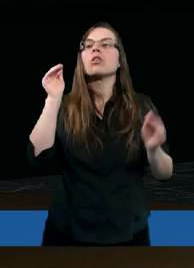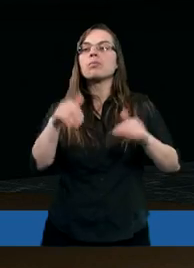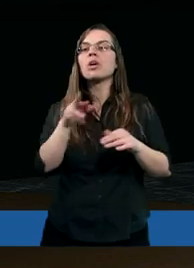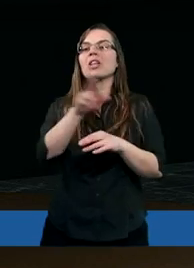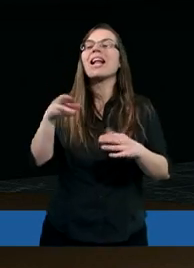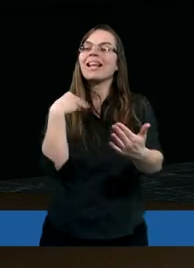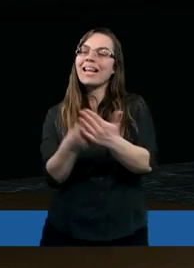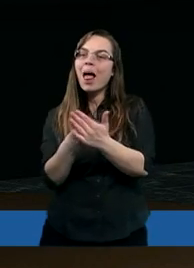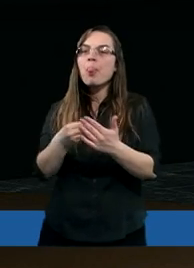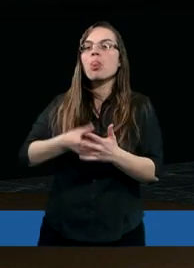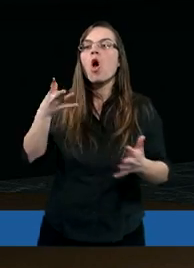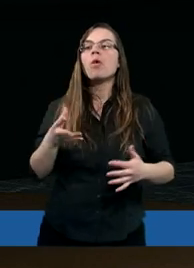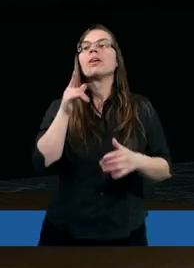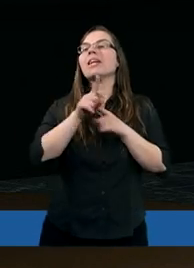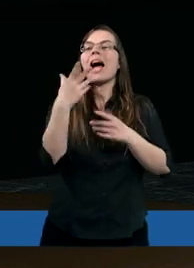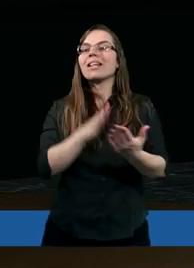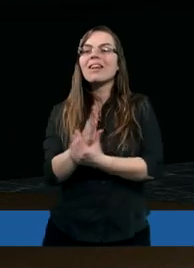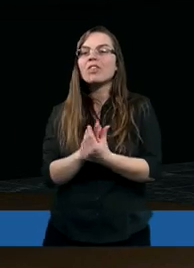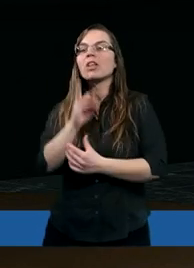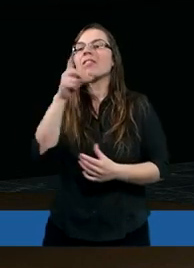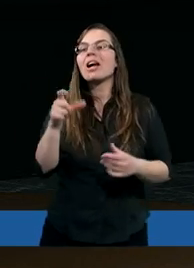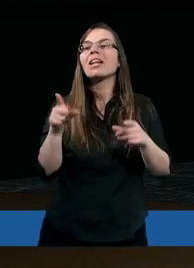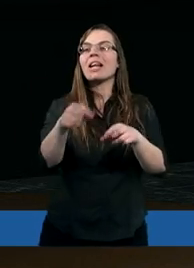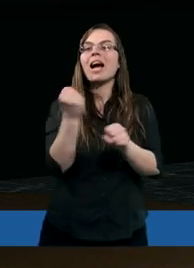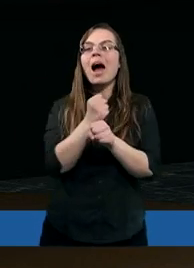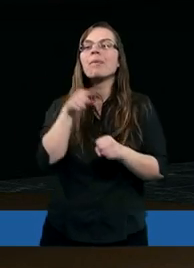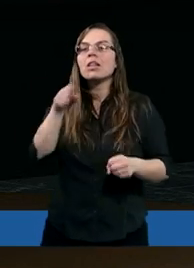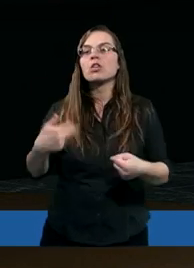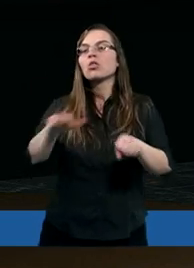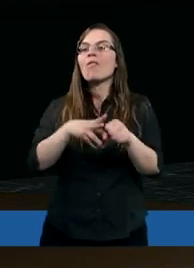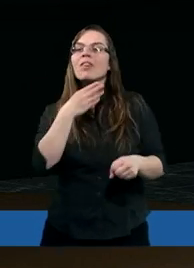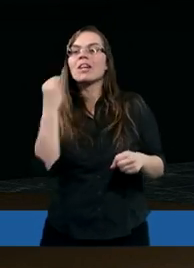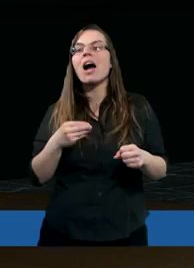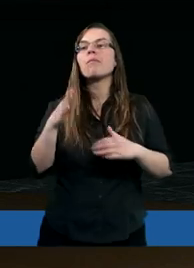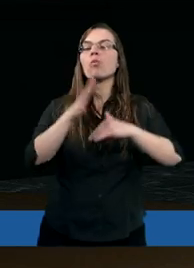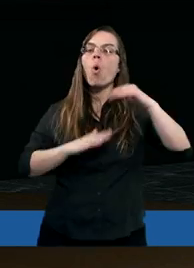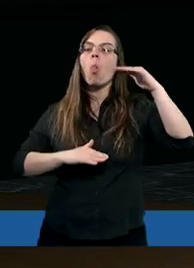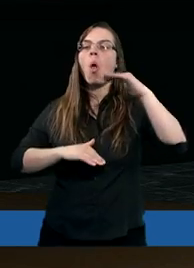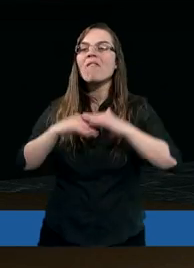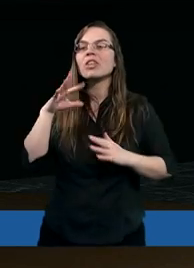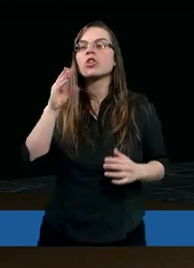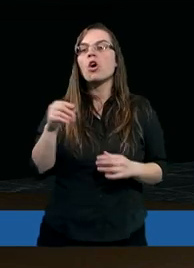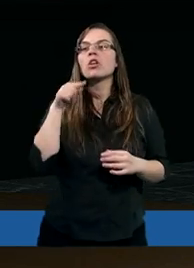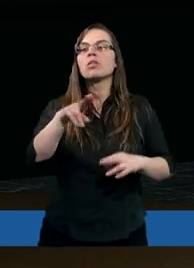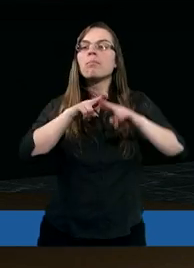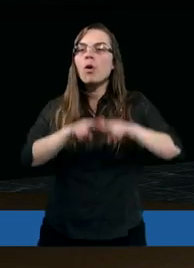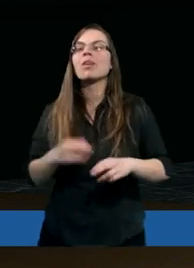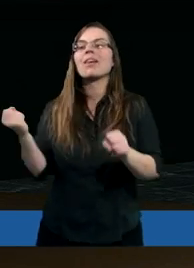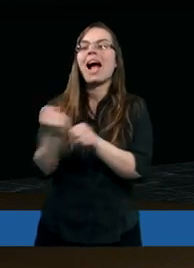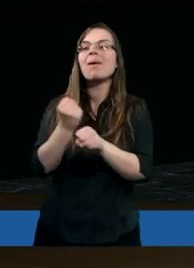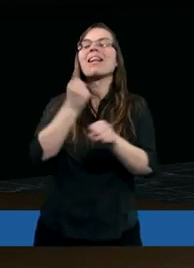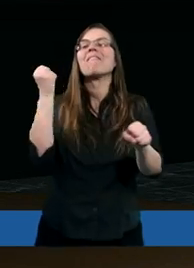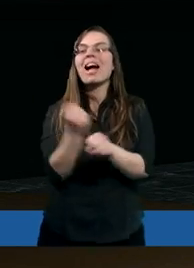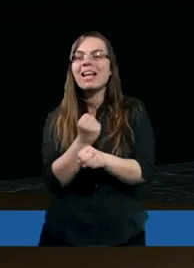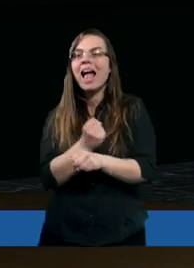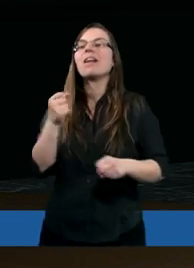rzeczą cenną, dla niewierzących zaś kamień ten, którym wzgardzili budowlniczowie, pozostał kamieniem